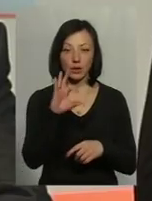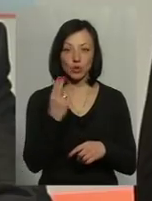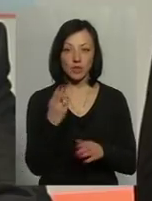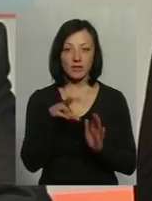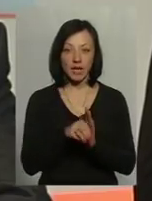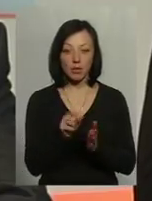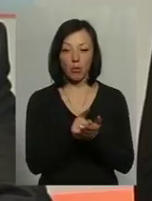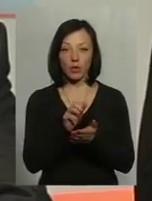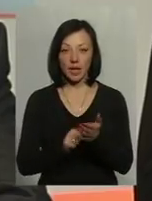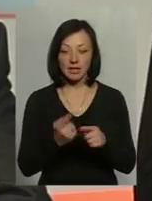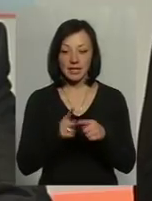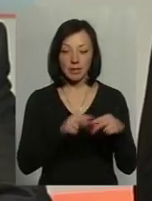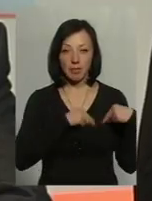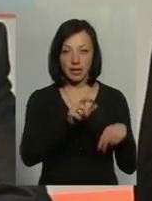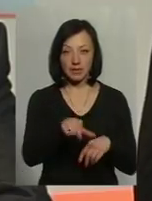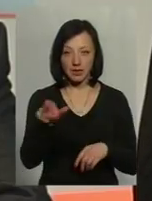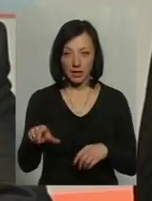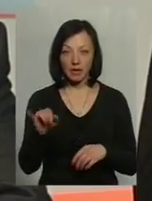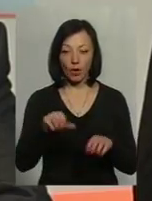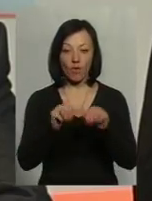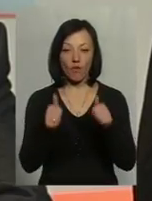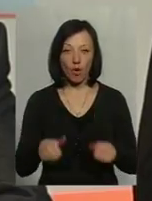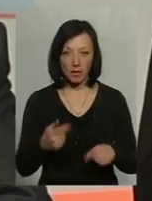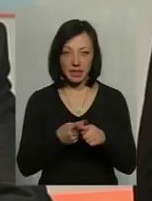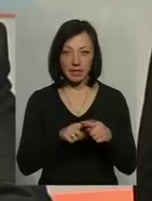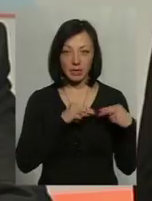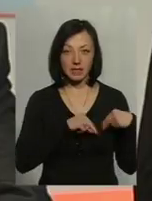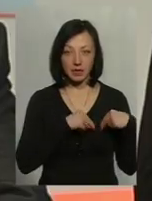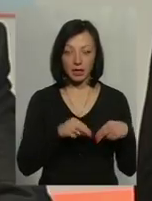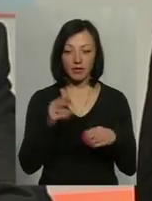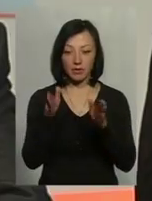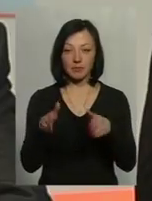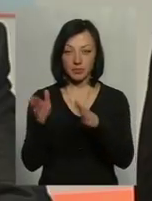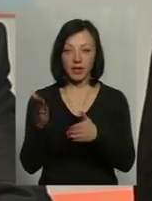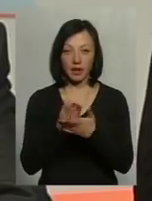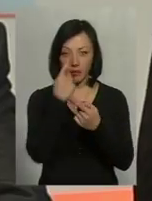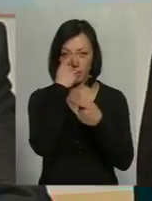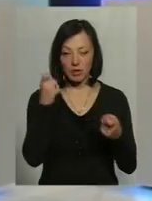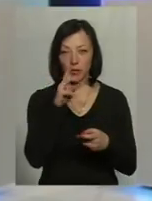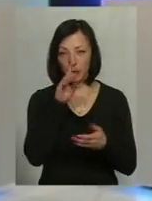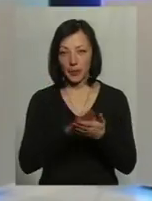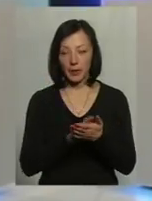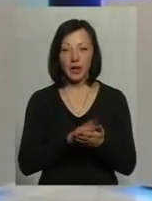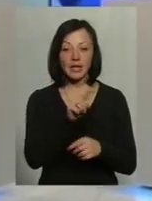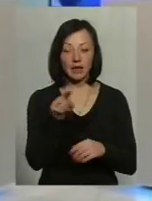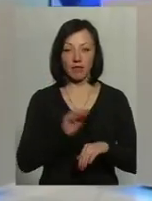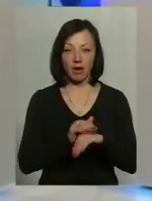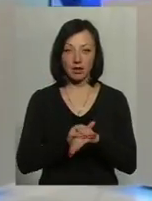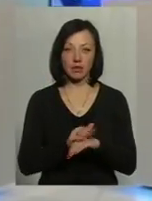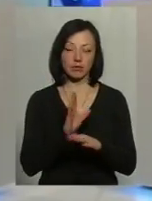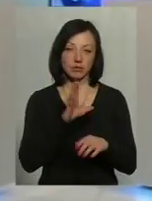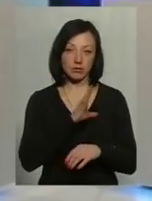внесок і податки за цих працівників і, по-перше, оформити цих працівників, відносно яких є інформація, що вони були неоформлені. Тільки по тих фактах